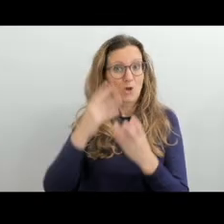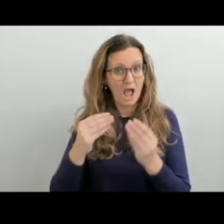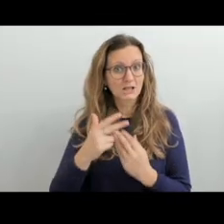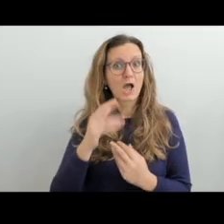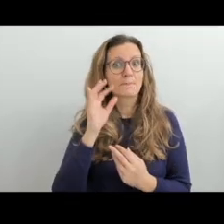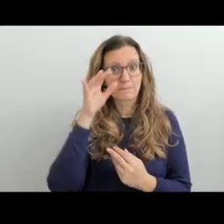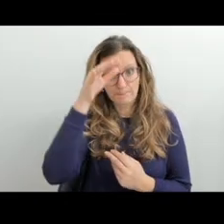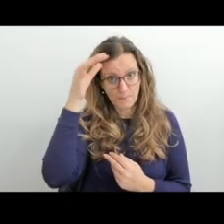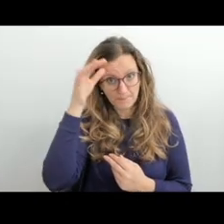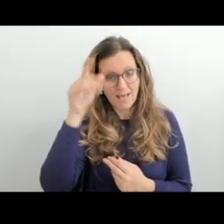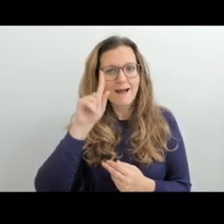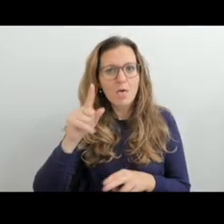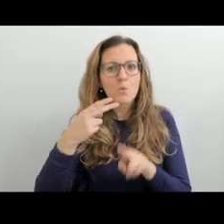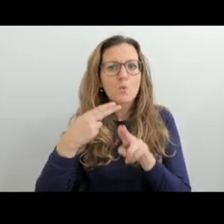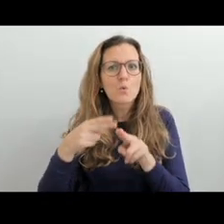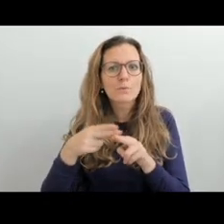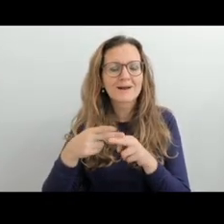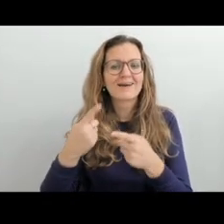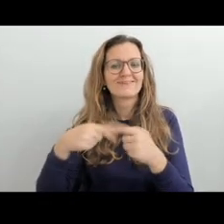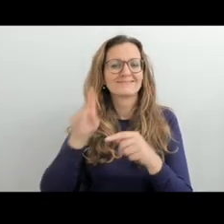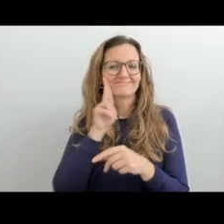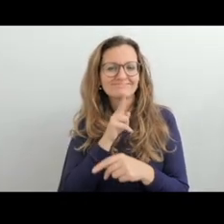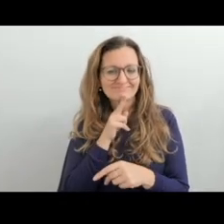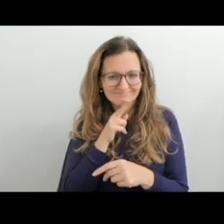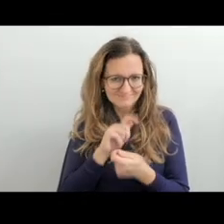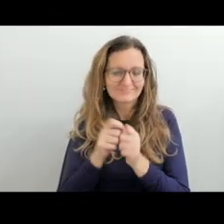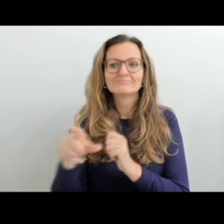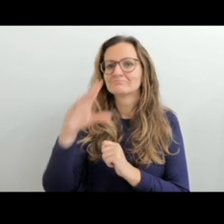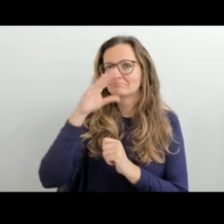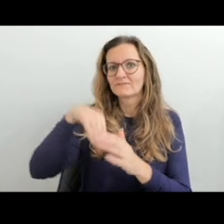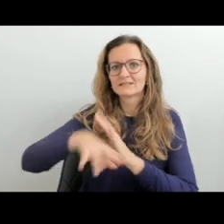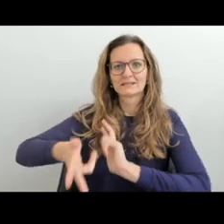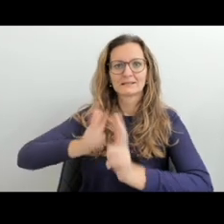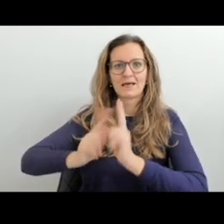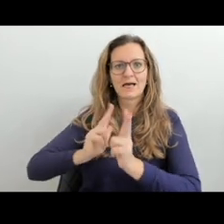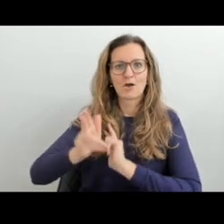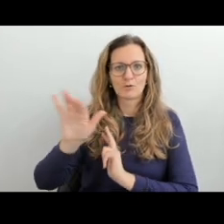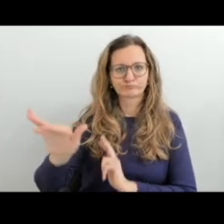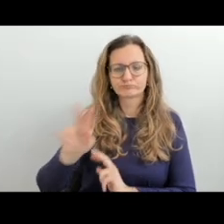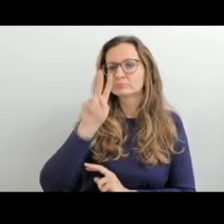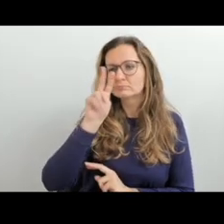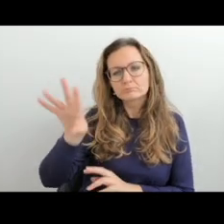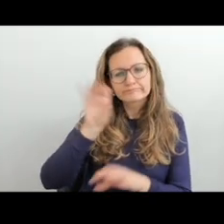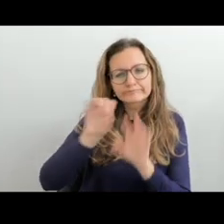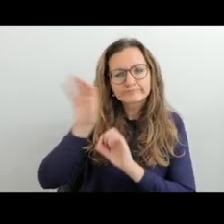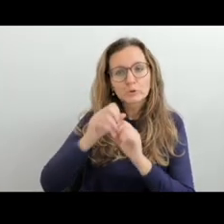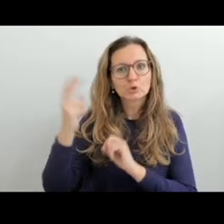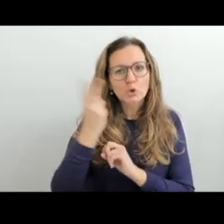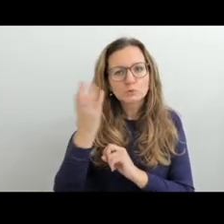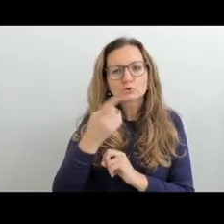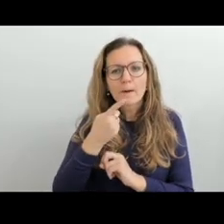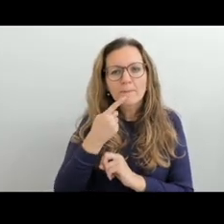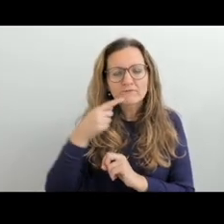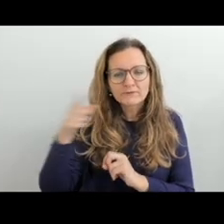Pohádka Tři oříšky pro popelku, která je ale upravená pro neslyšící. Ta